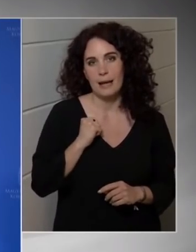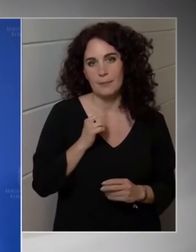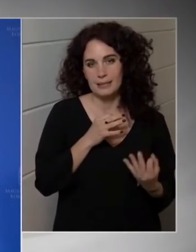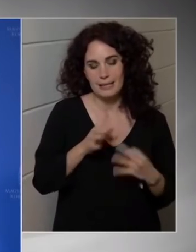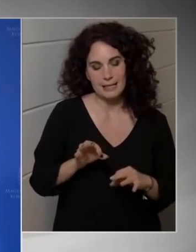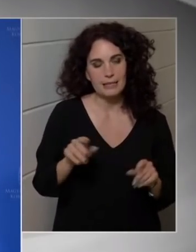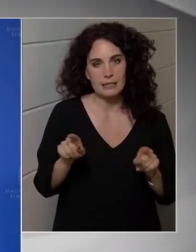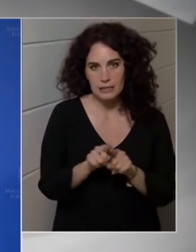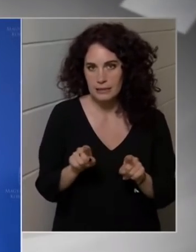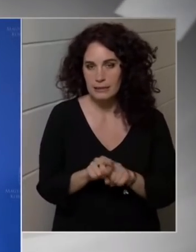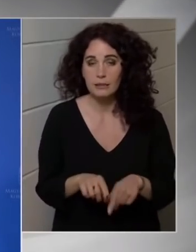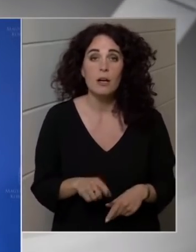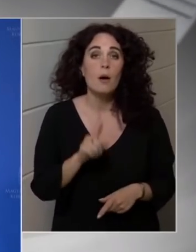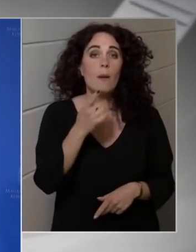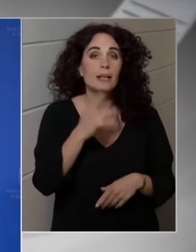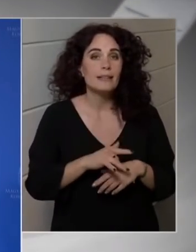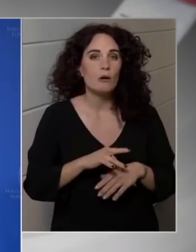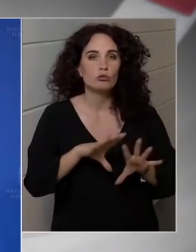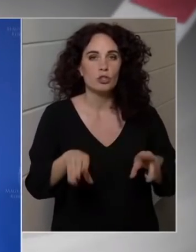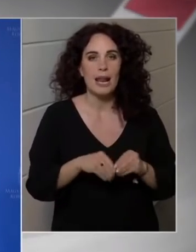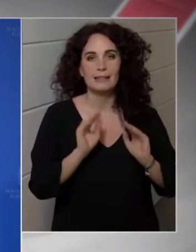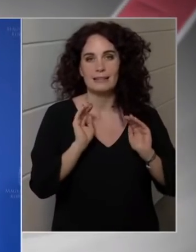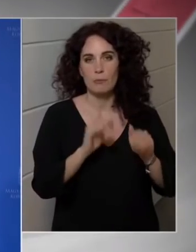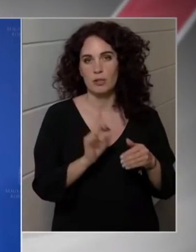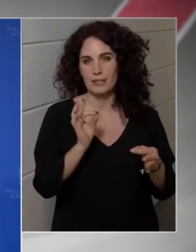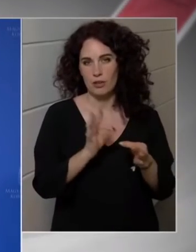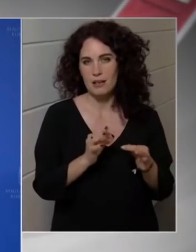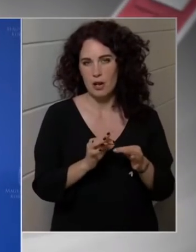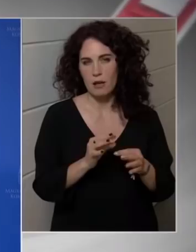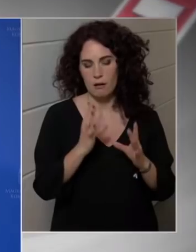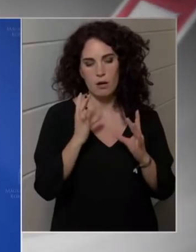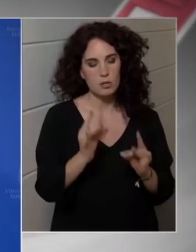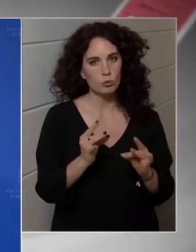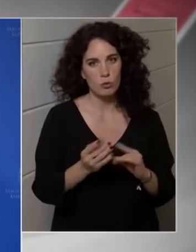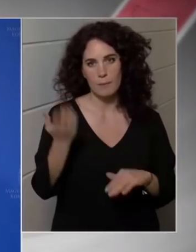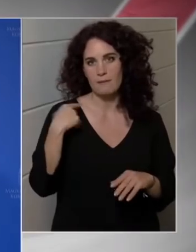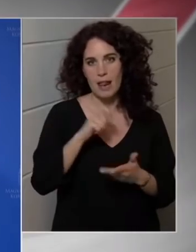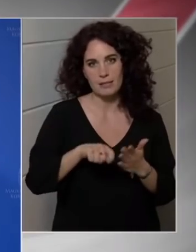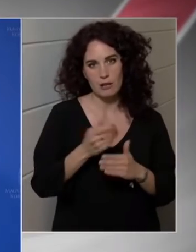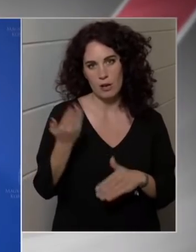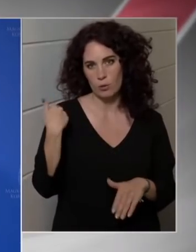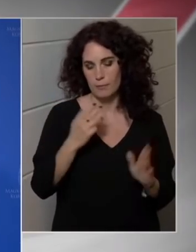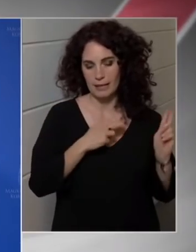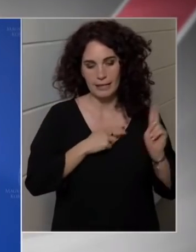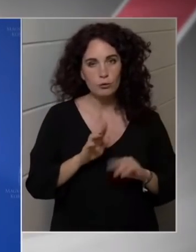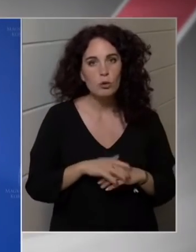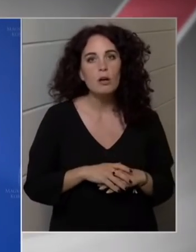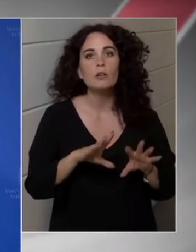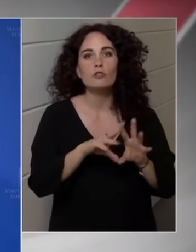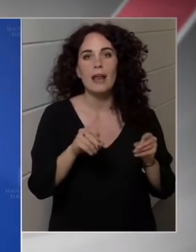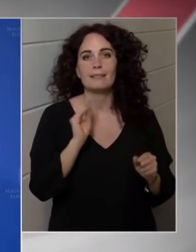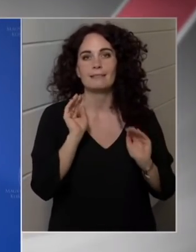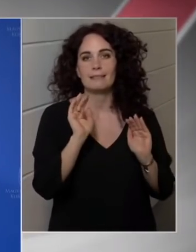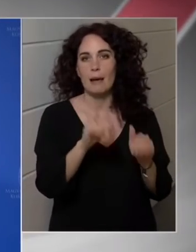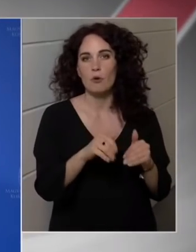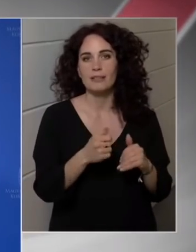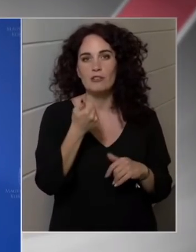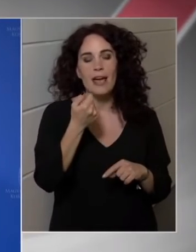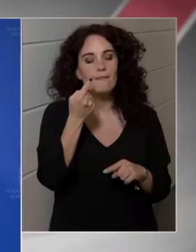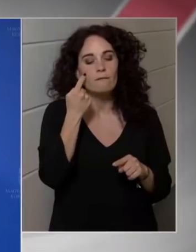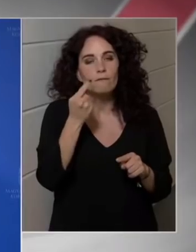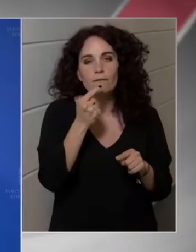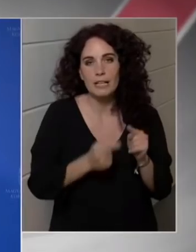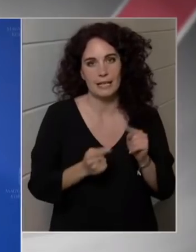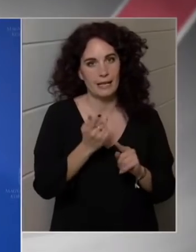az idei évben, mind a jövő évben, ahhoz, a rezsicsökkentést meg tudjuk őrizni a honvédelem fejlesztéseket szintén.